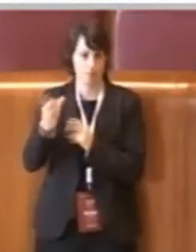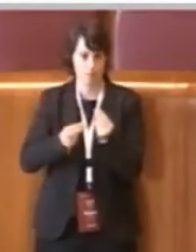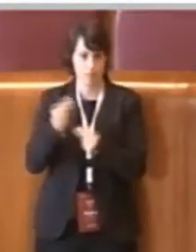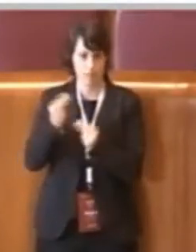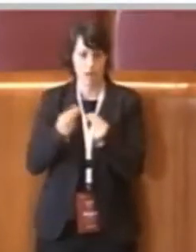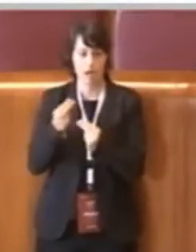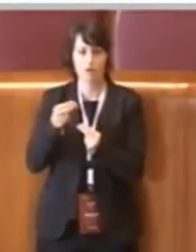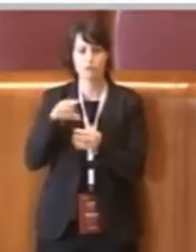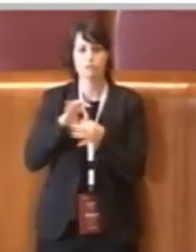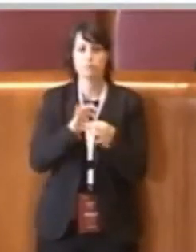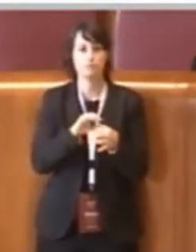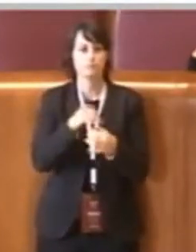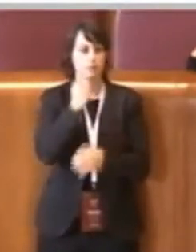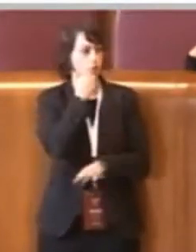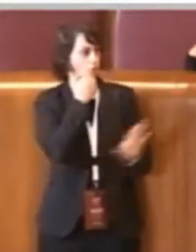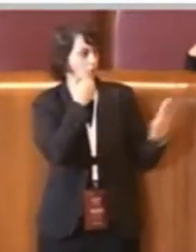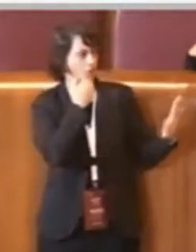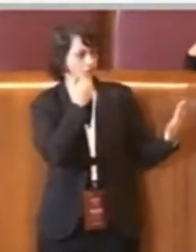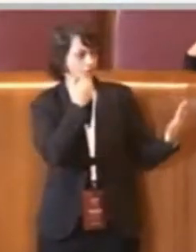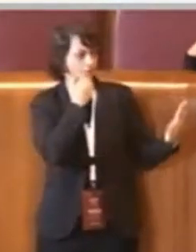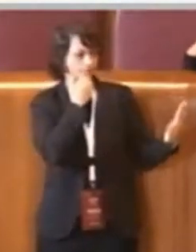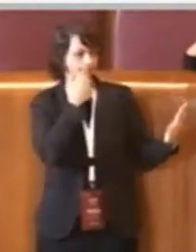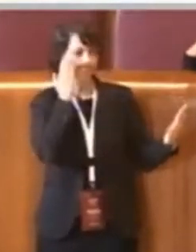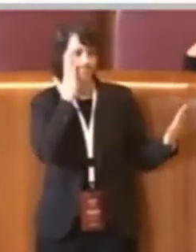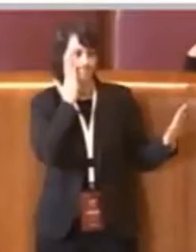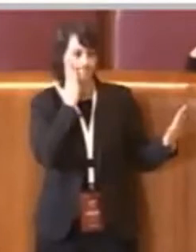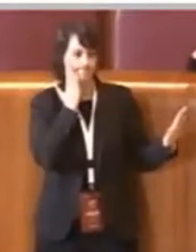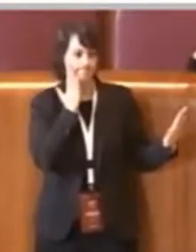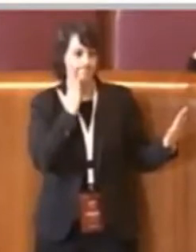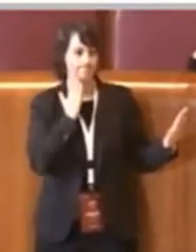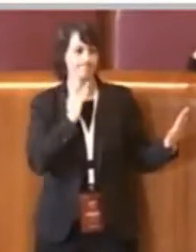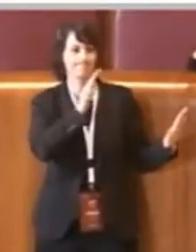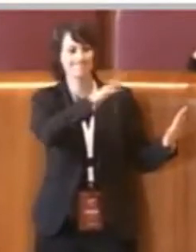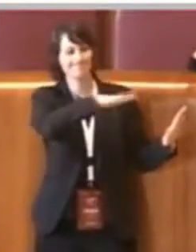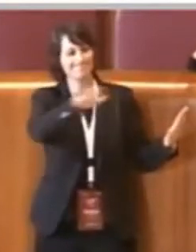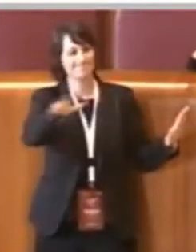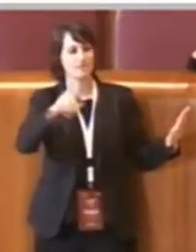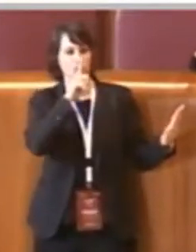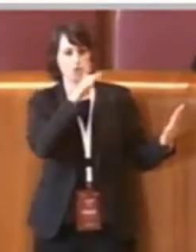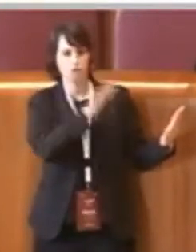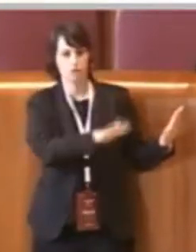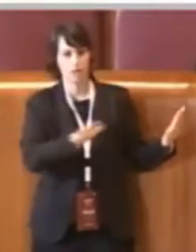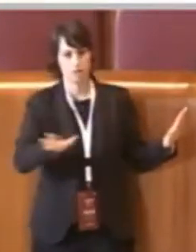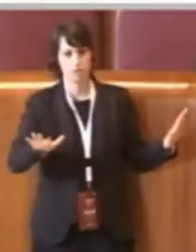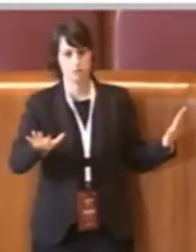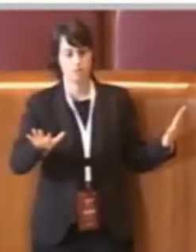sentenze... Un attimo solo consigliere, chiedo cortesemente il silenzio in aula.